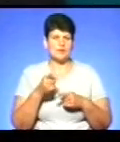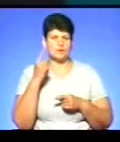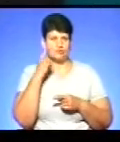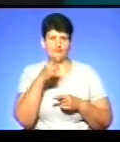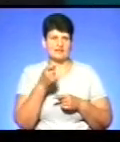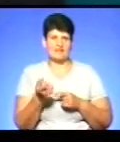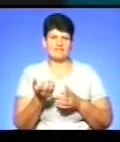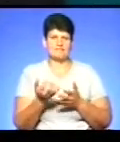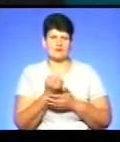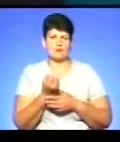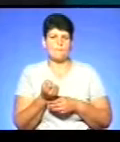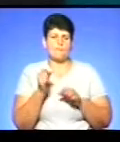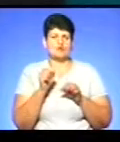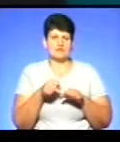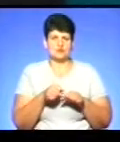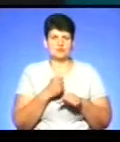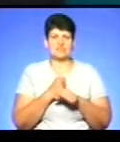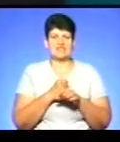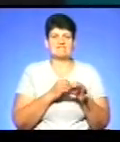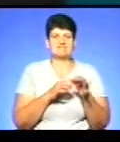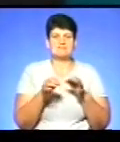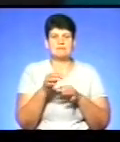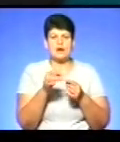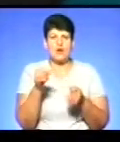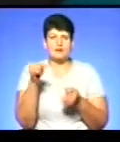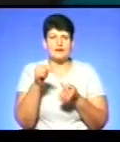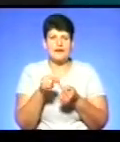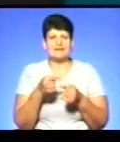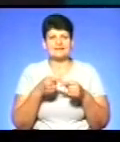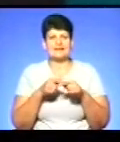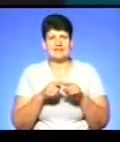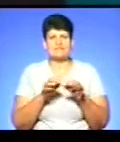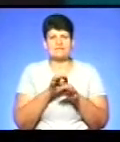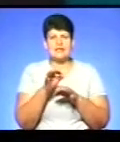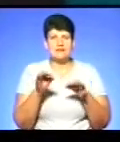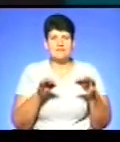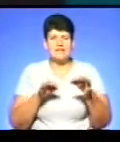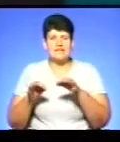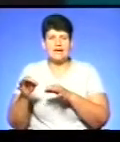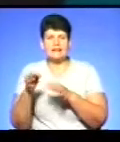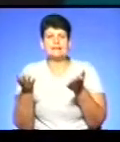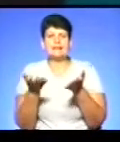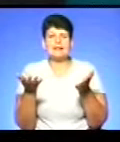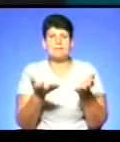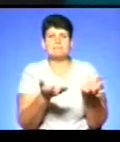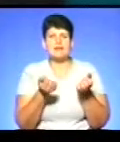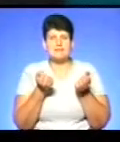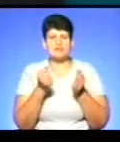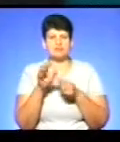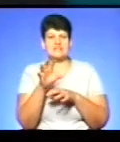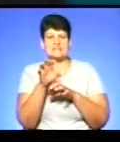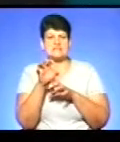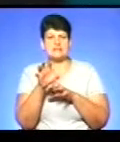виявилося такої можливості здійснити виміри, конкретні, технічні виміри, заміри, де приймається сигнал